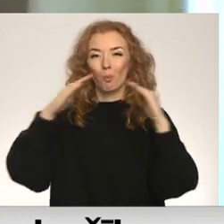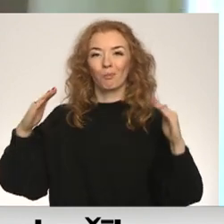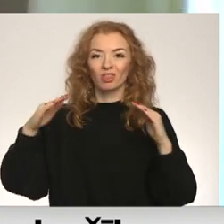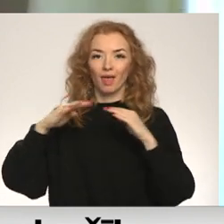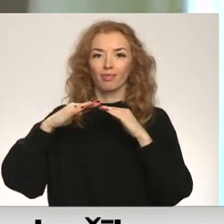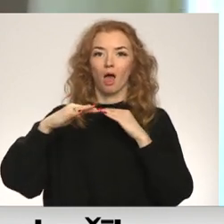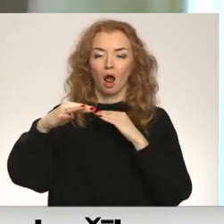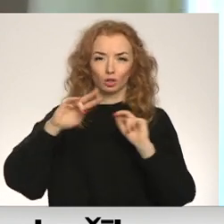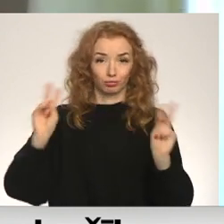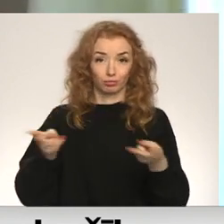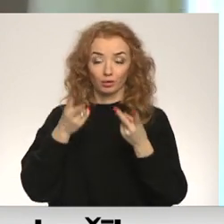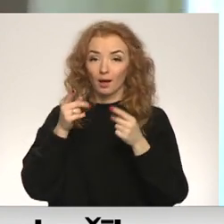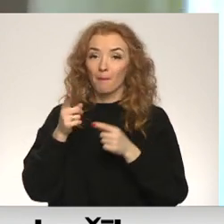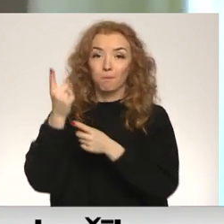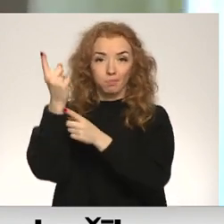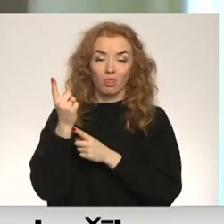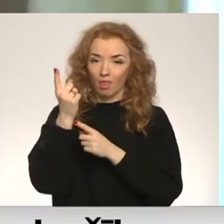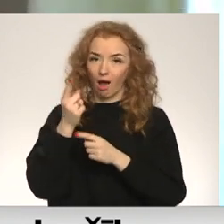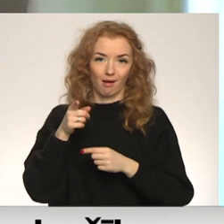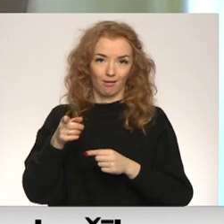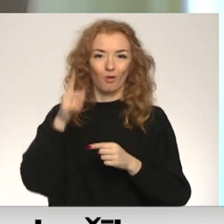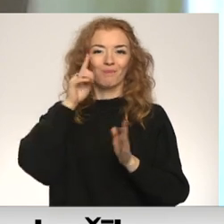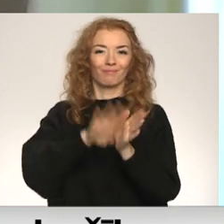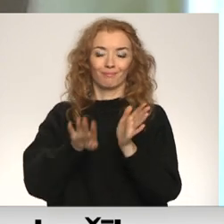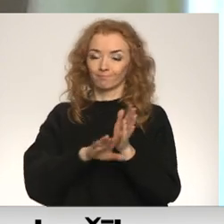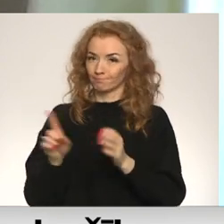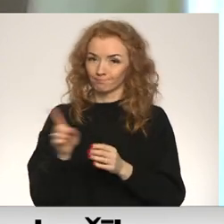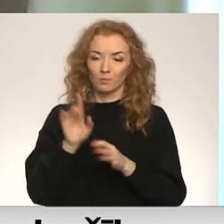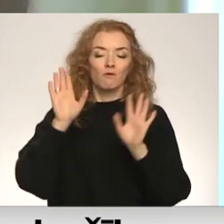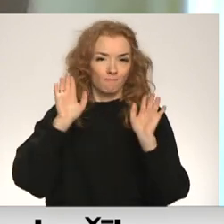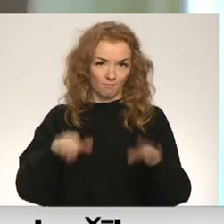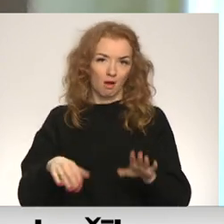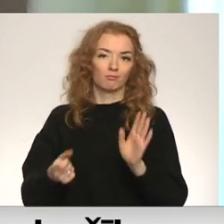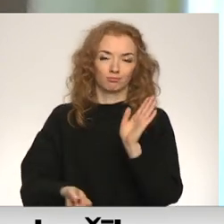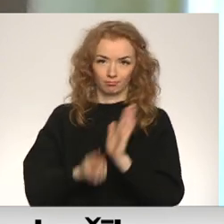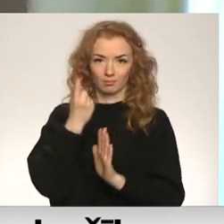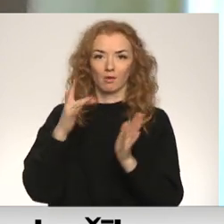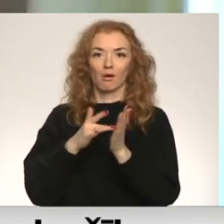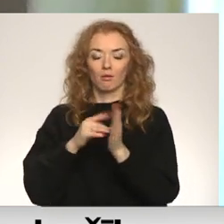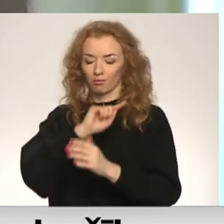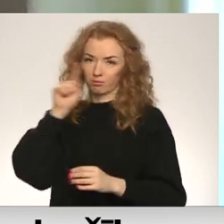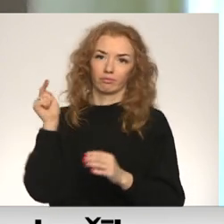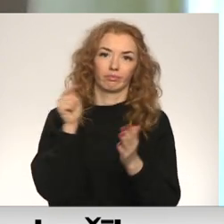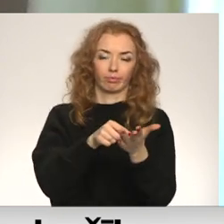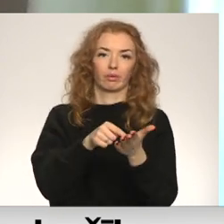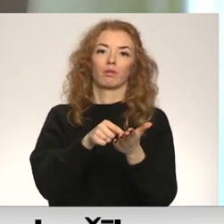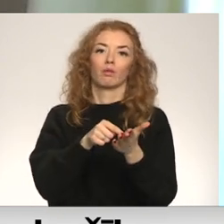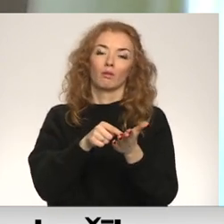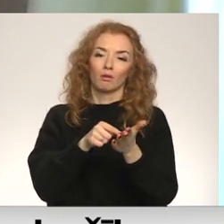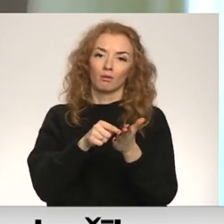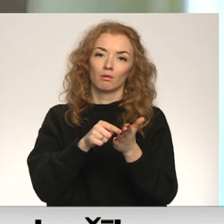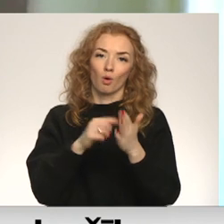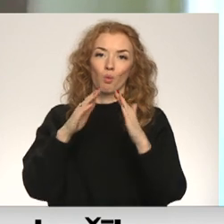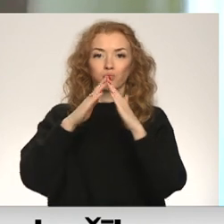kā jau es minēju, šie izstrādājumi nebūtu nav tik nevainīgi, tad attiecīgi var kāda raķete vai kas tāds trāpīt